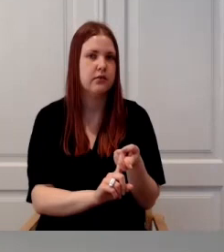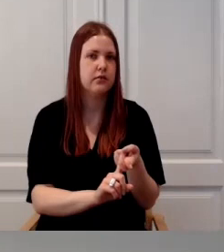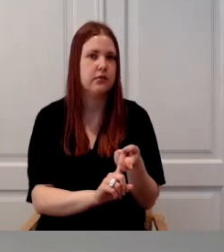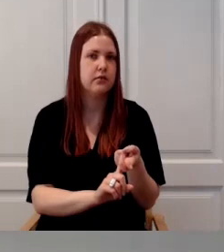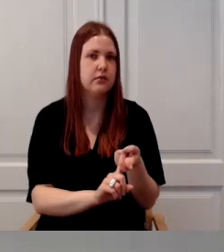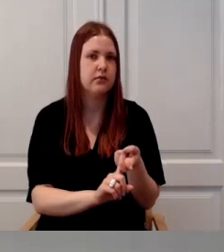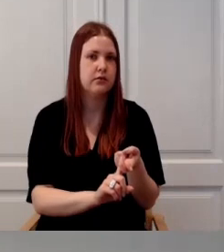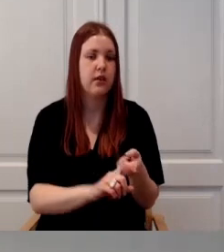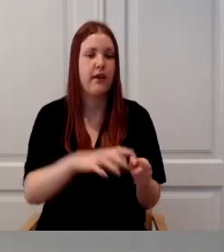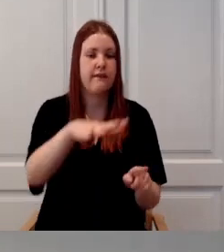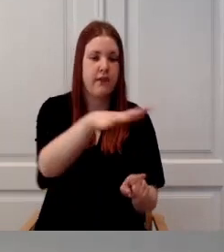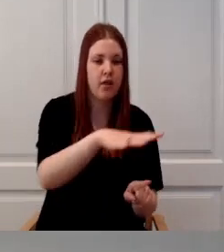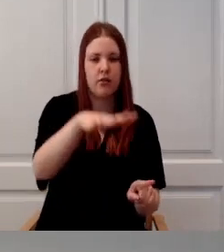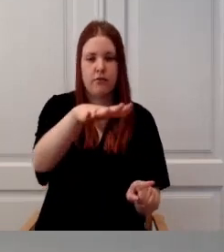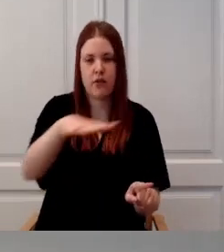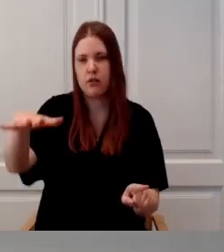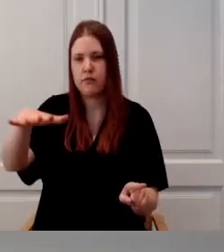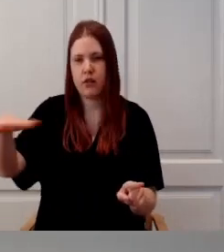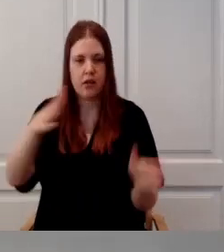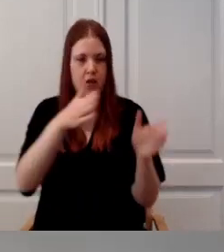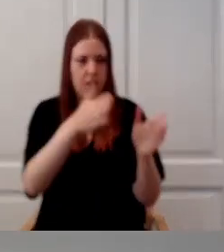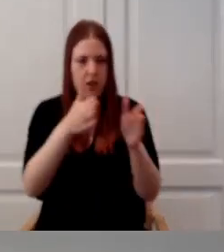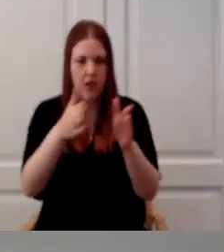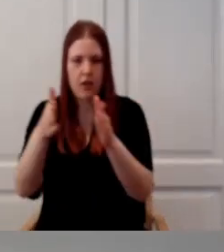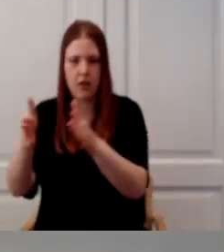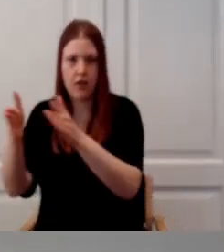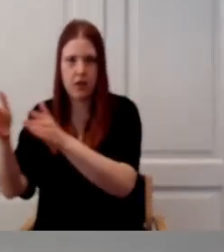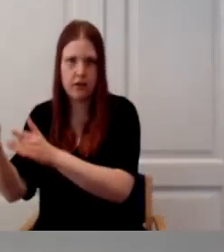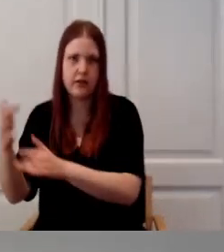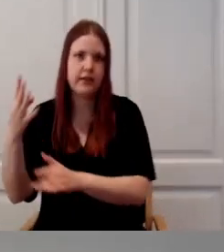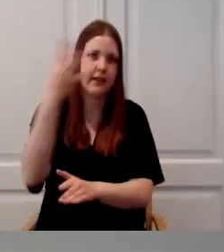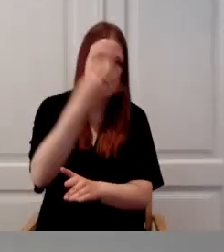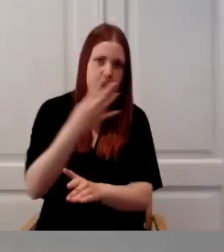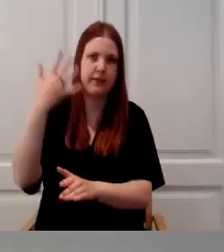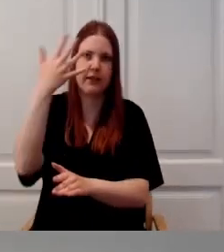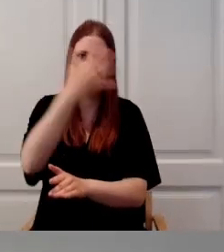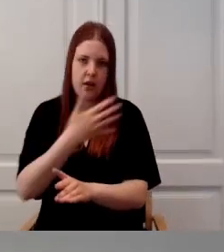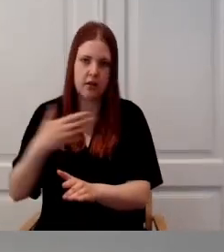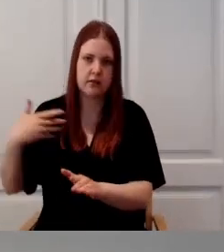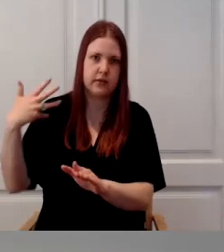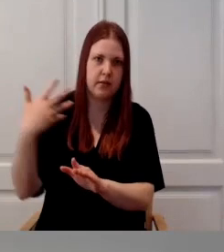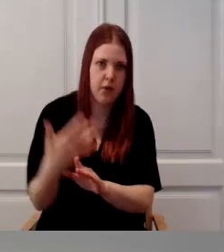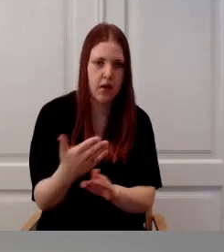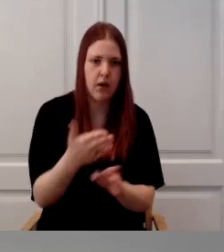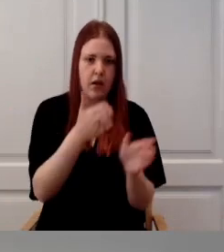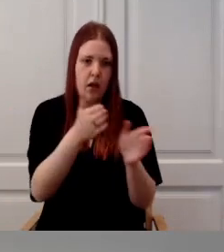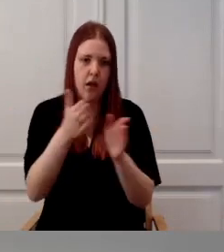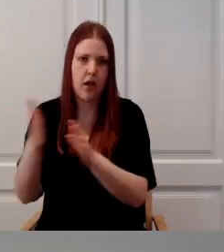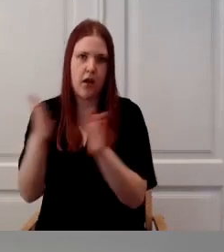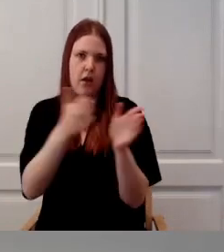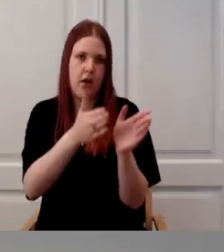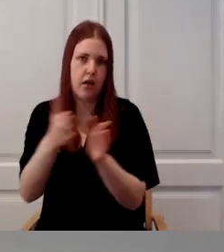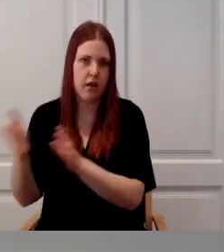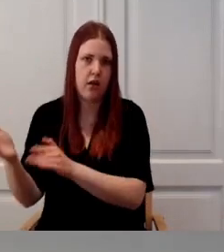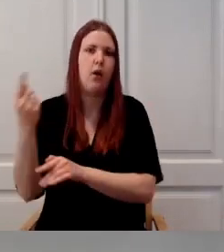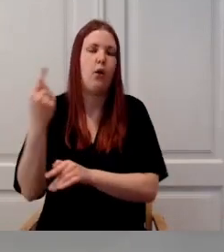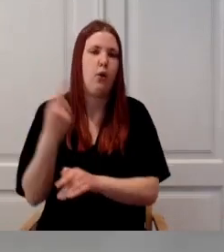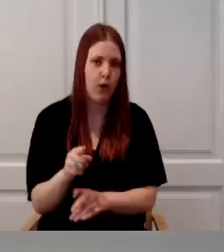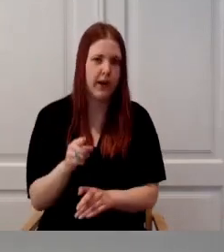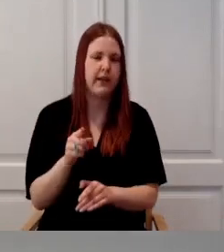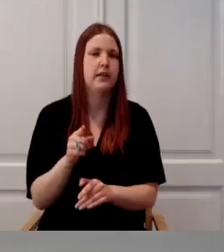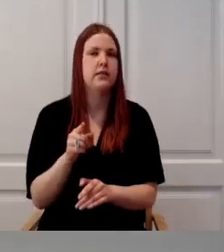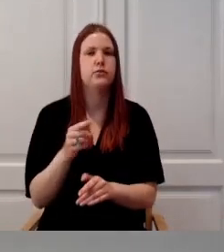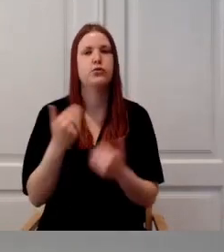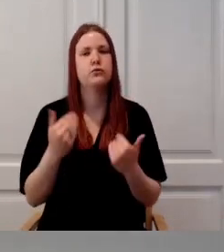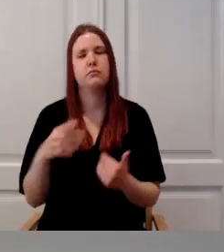põhine hindamine juba 4-5 aastat ja nüüd me oleme siis leidnud, et selline valdkonda põhine, aga